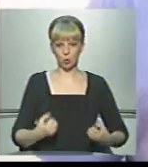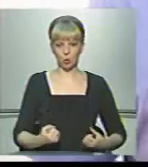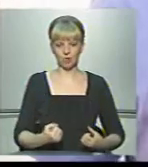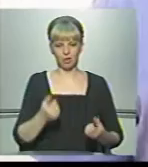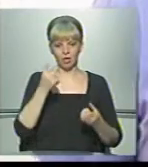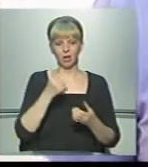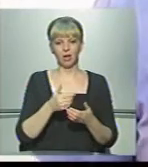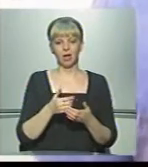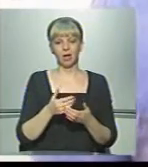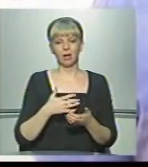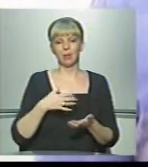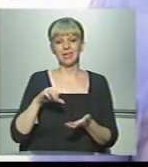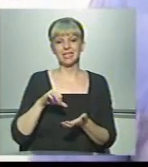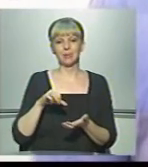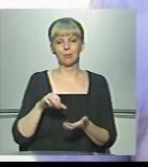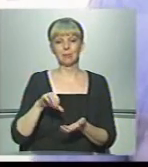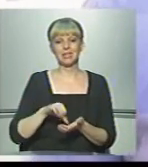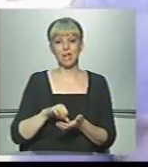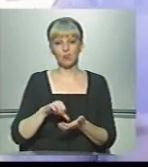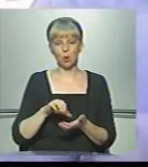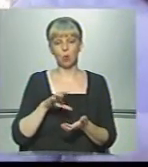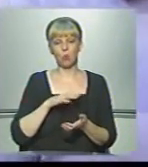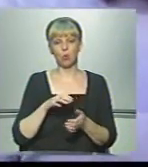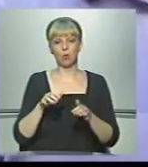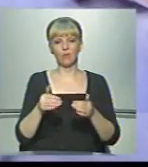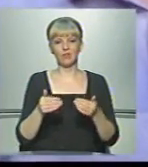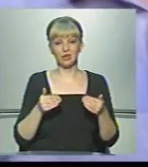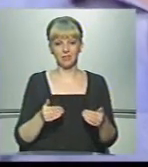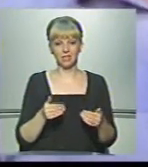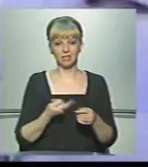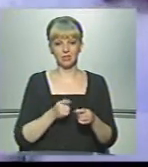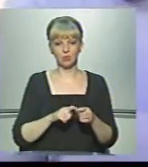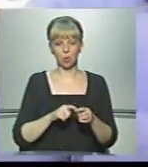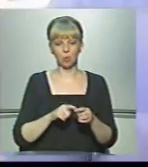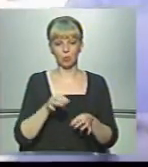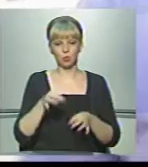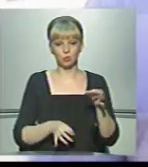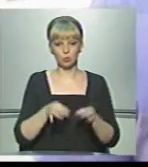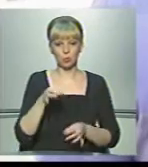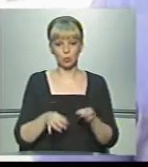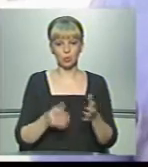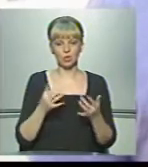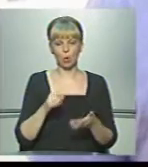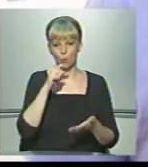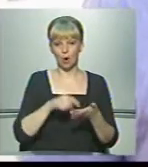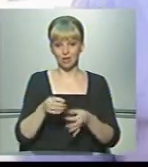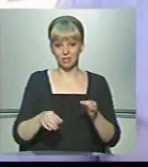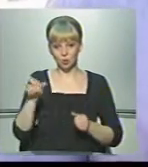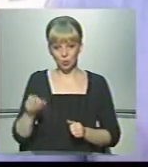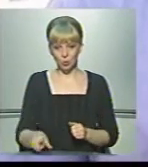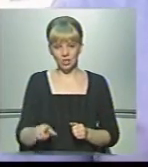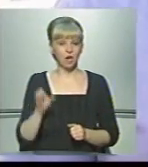Повідно, мною, як представником, було заявлено відвід даному складу суду. Ось, як і вказаний суддя